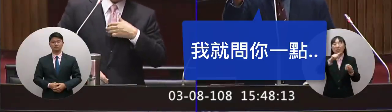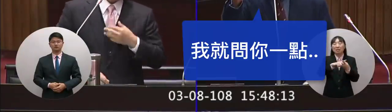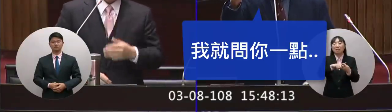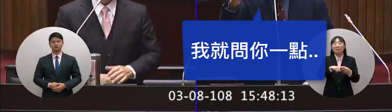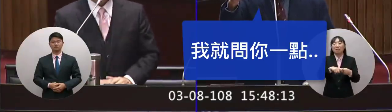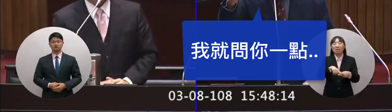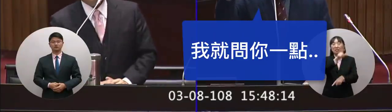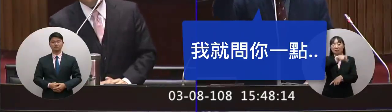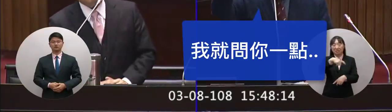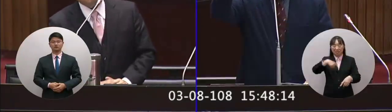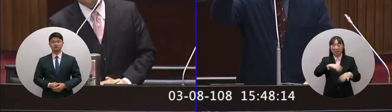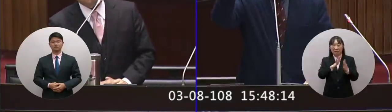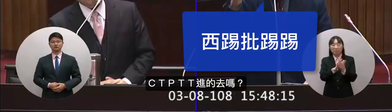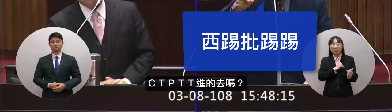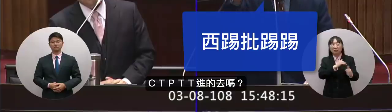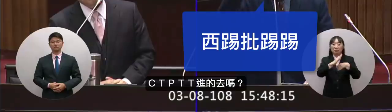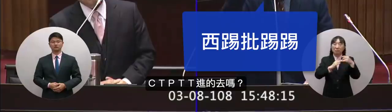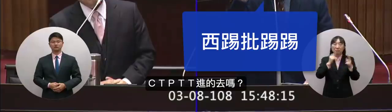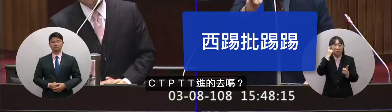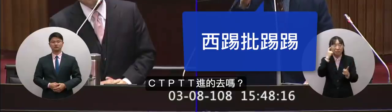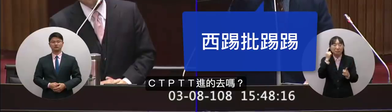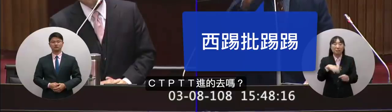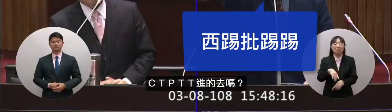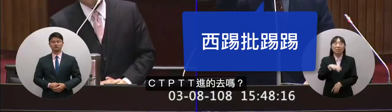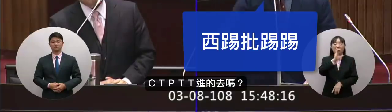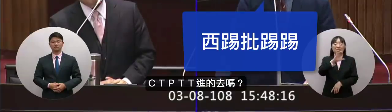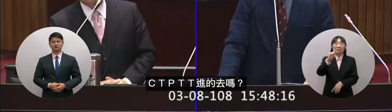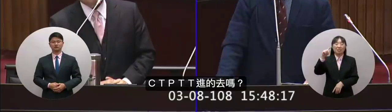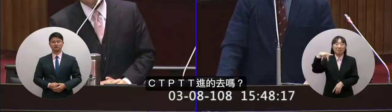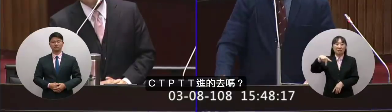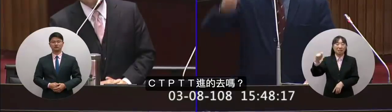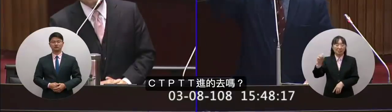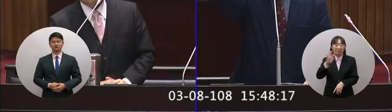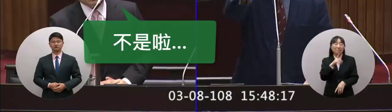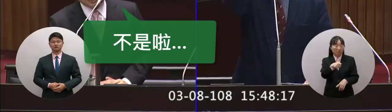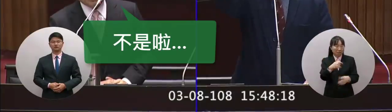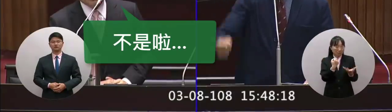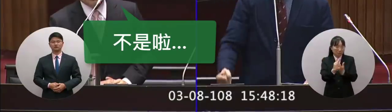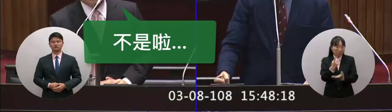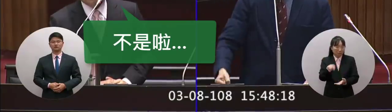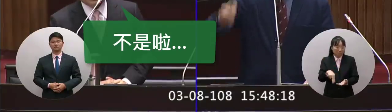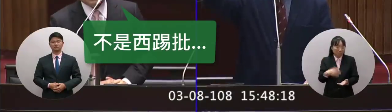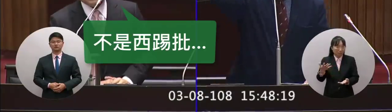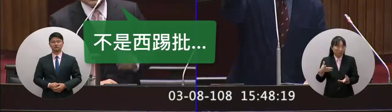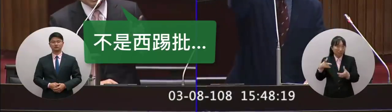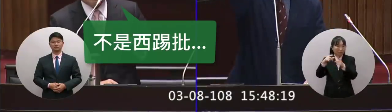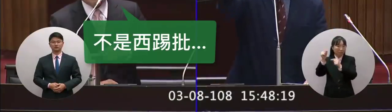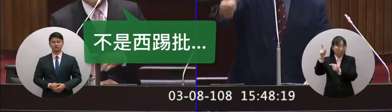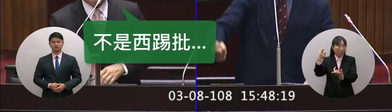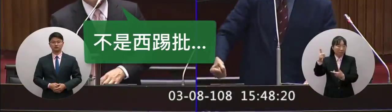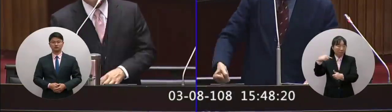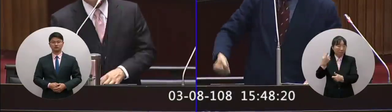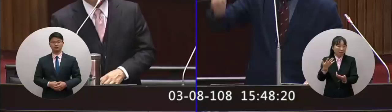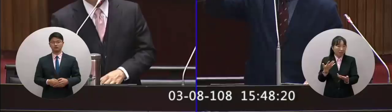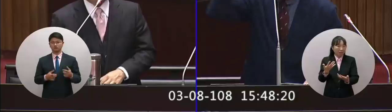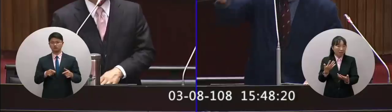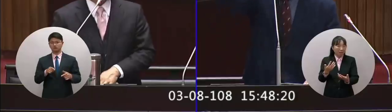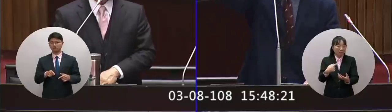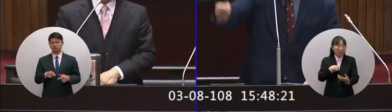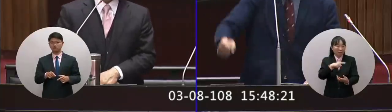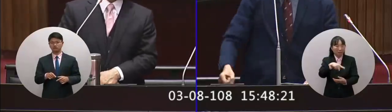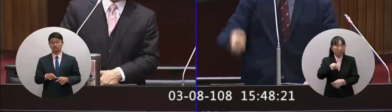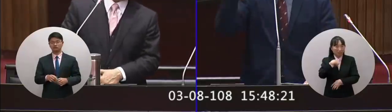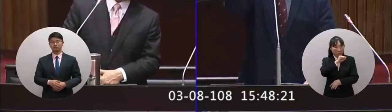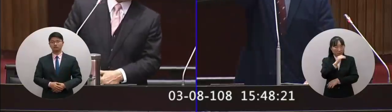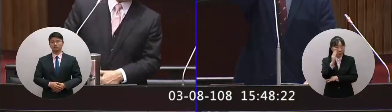場我只有一點你CTPTT的這個日本的指導不是CTP現在你台灣的